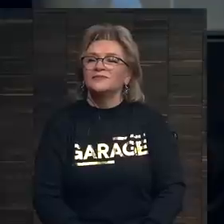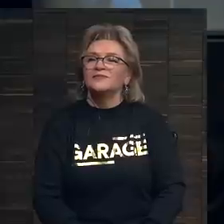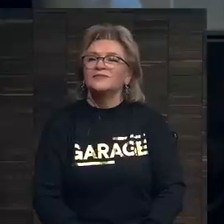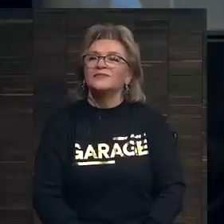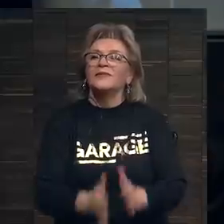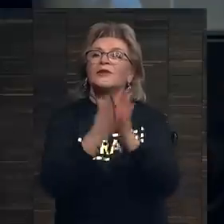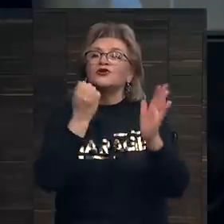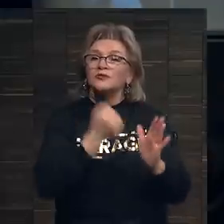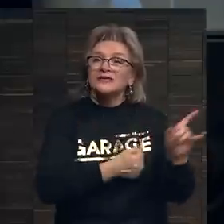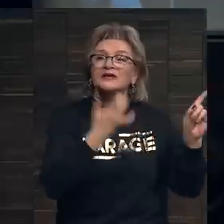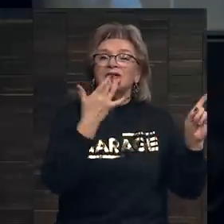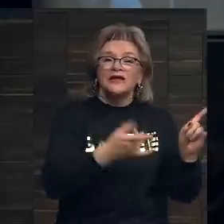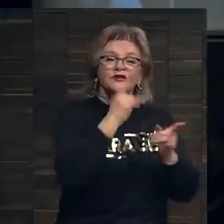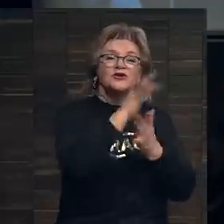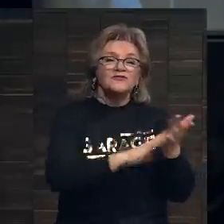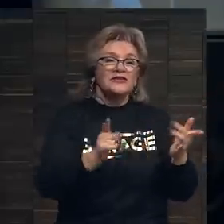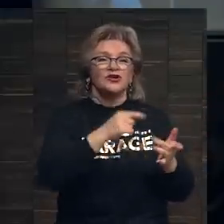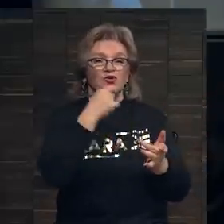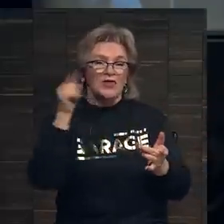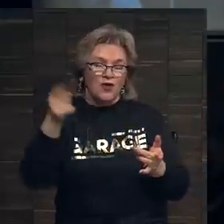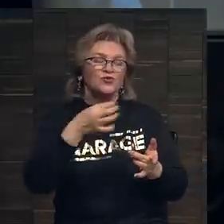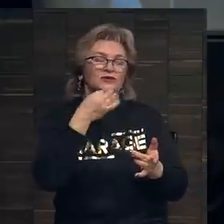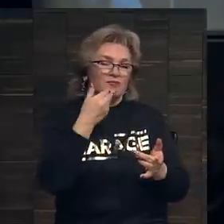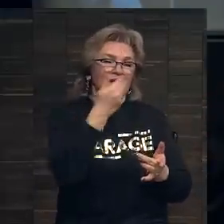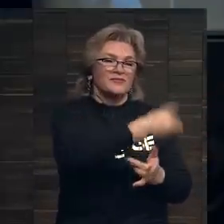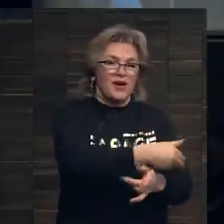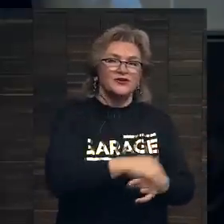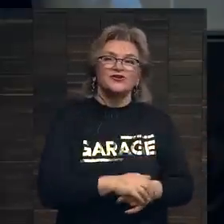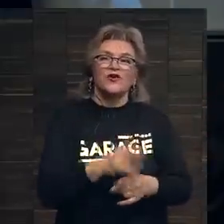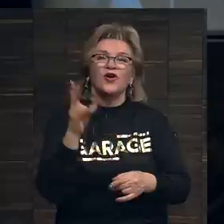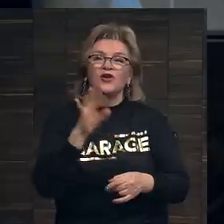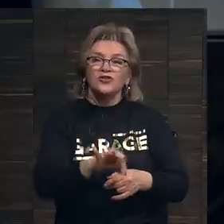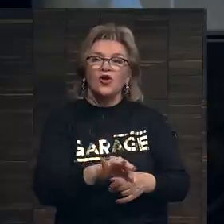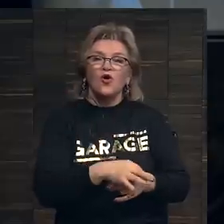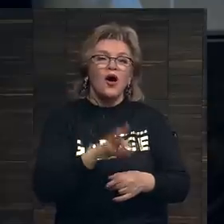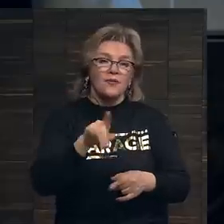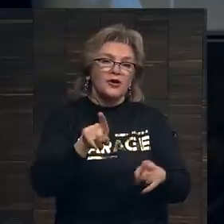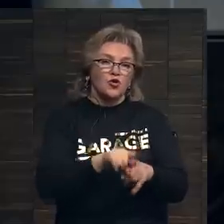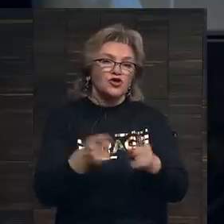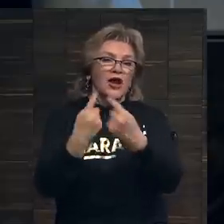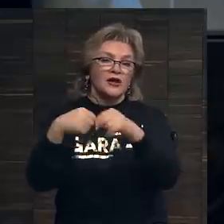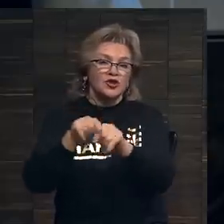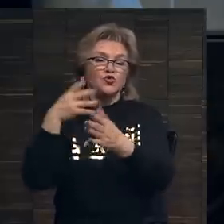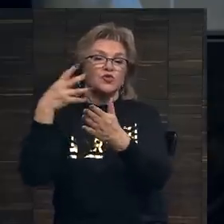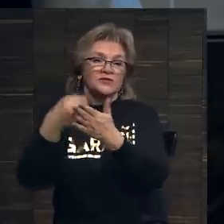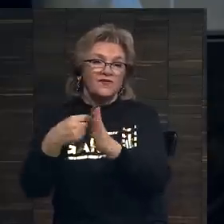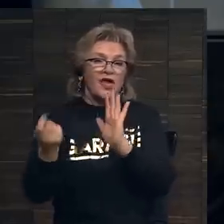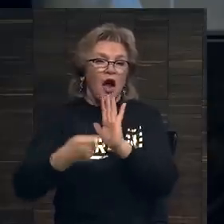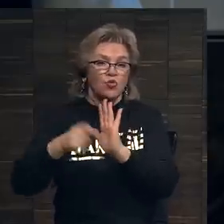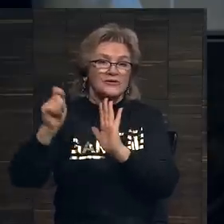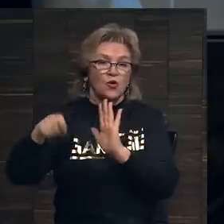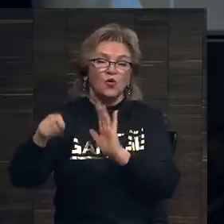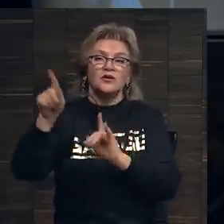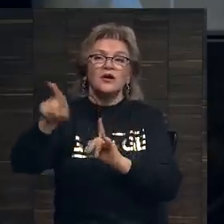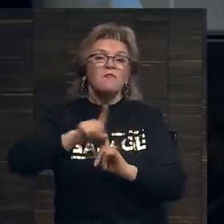Большое спасибо вам за лекцию. Извините, что на русском языке я вас спрашиваю, но мы тоже организовываем свои аукционы,